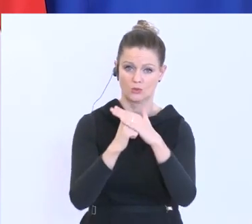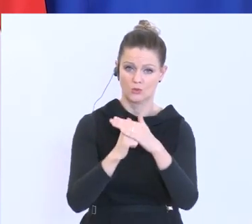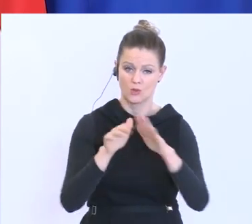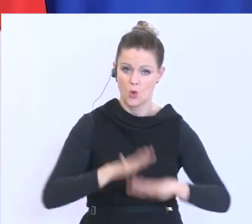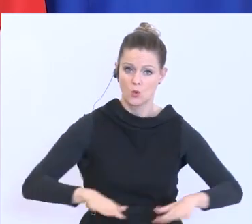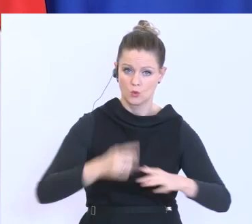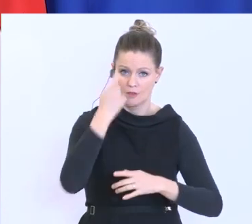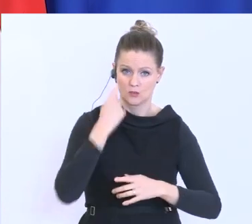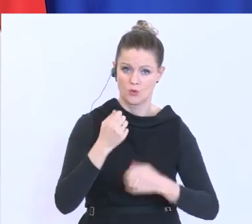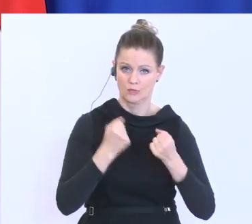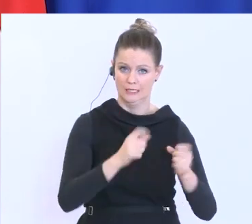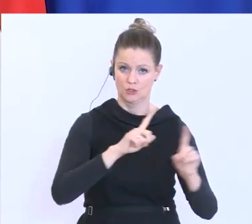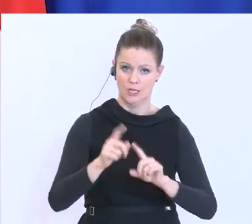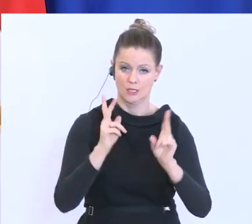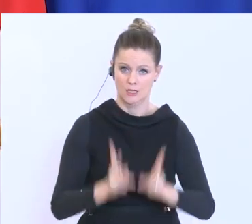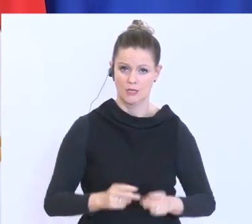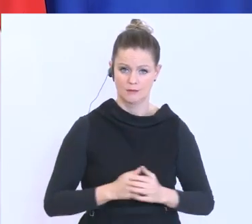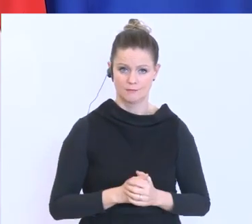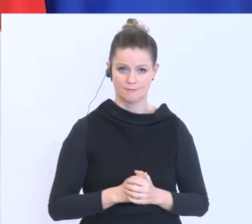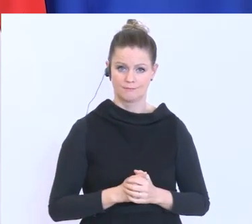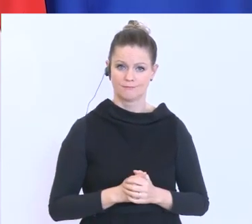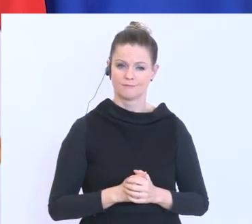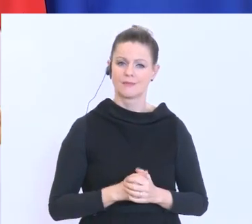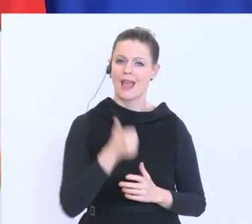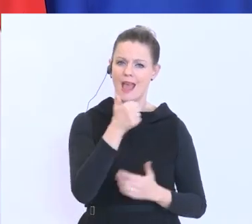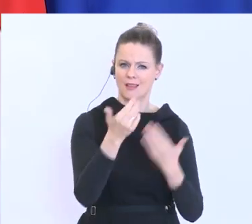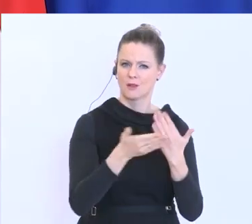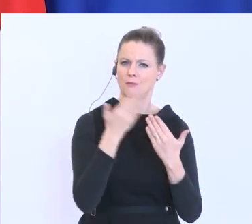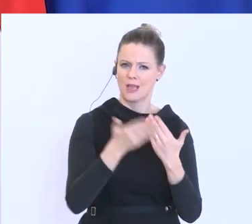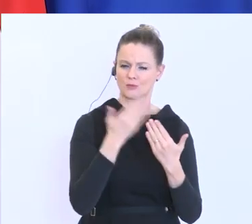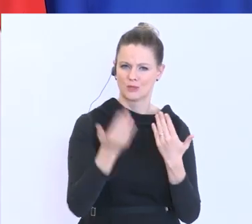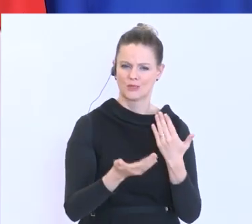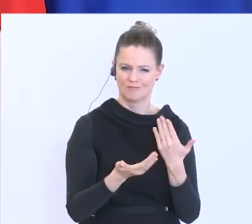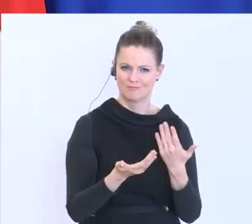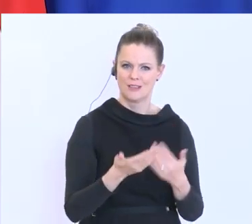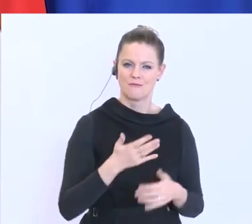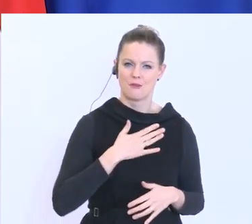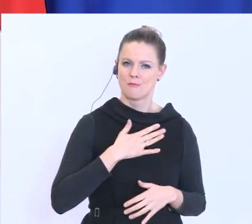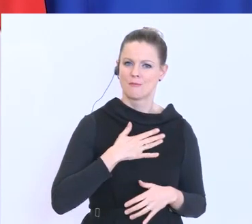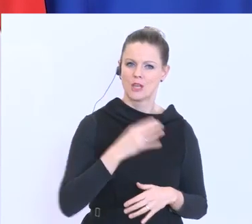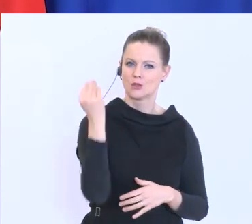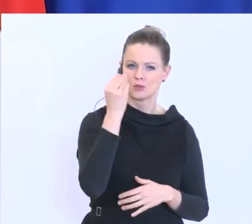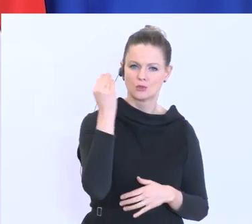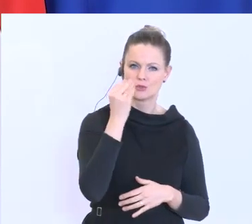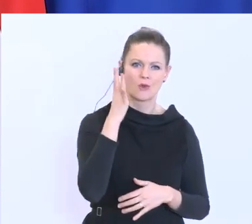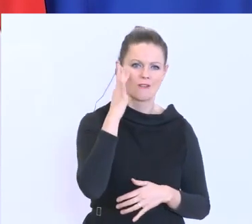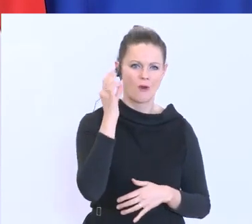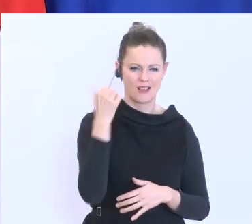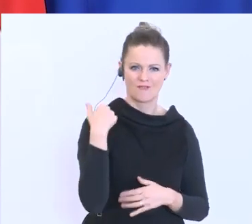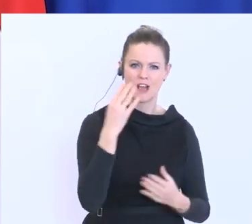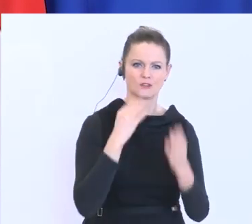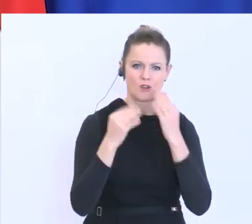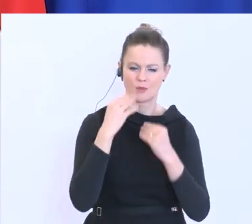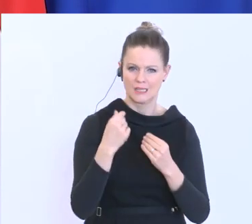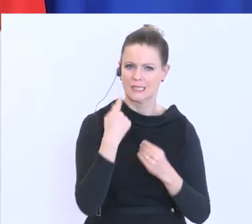Grundversorgung sicherzustellen. Eines der vielen Beispiele, eine Schulfreundin von mir, die selbst Schauspielerin war, hat sich beim